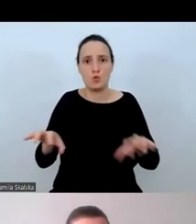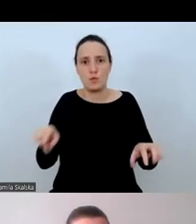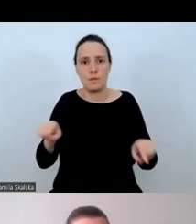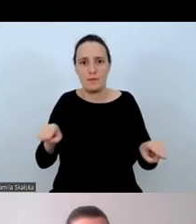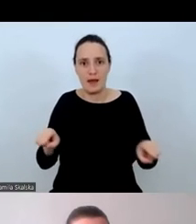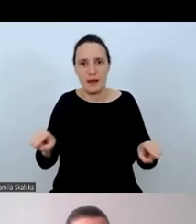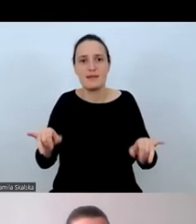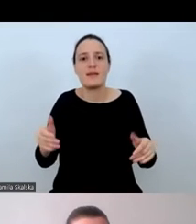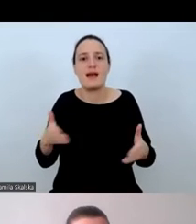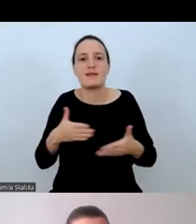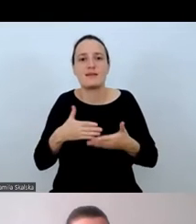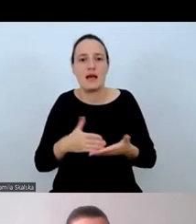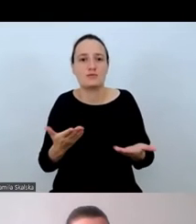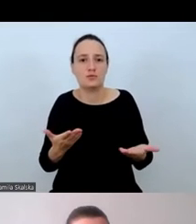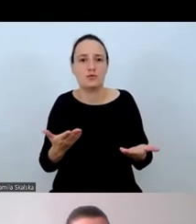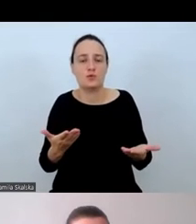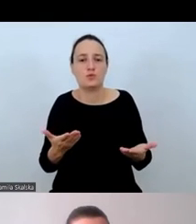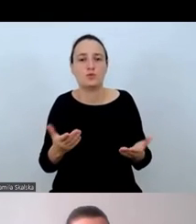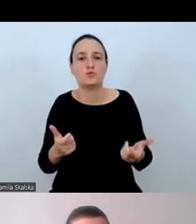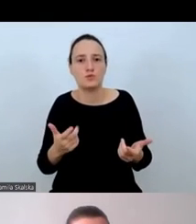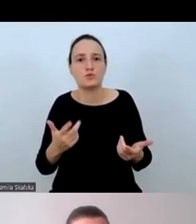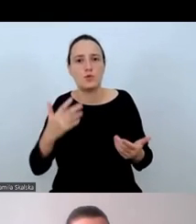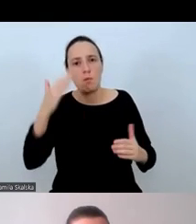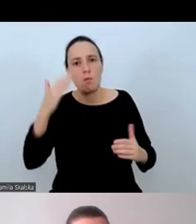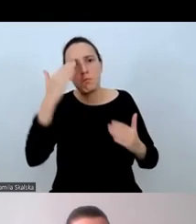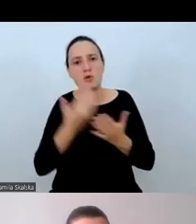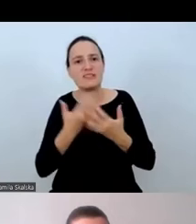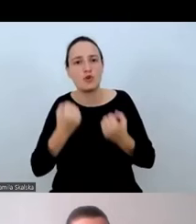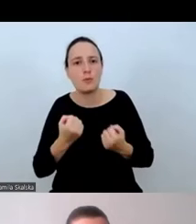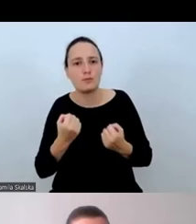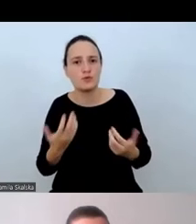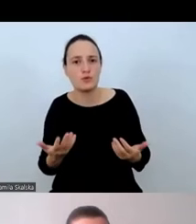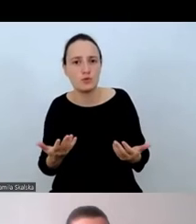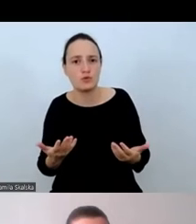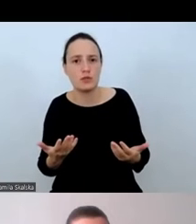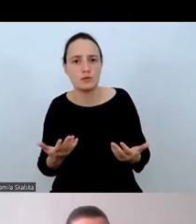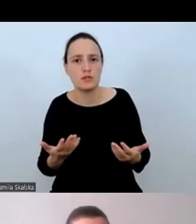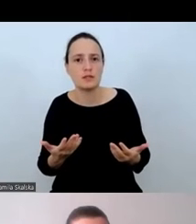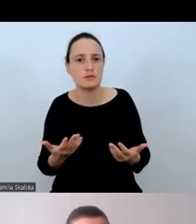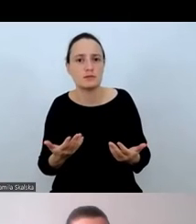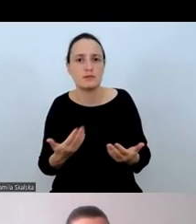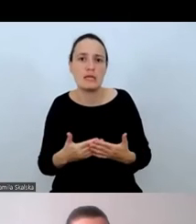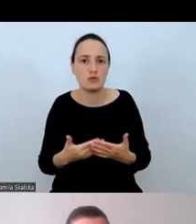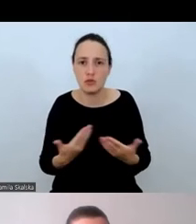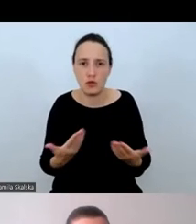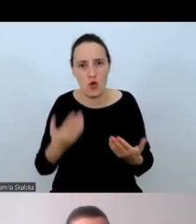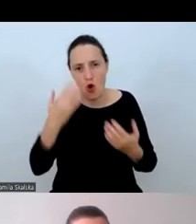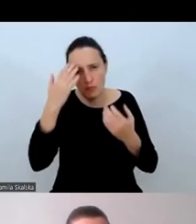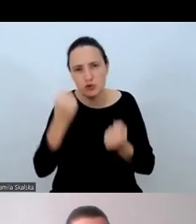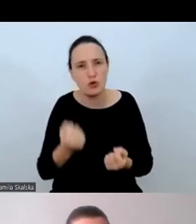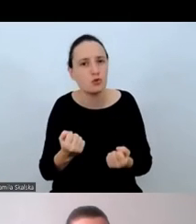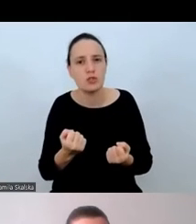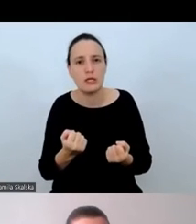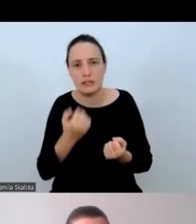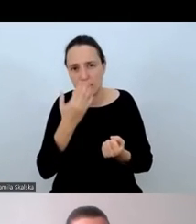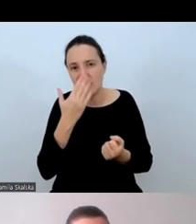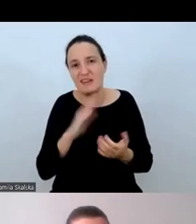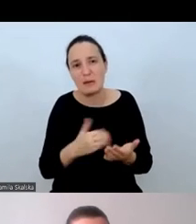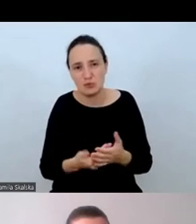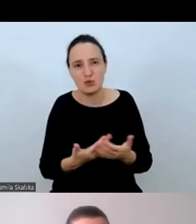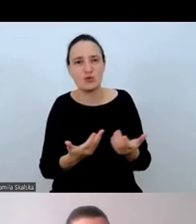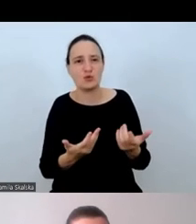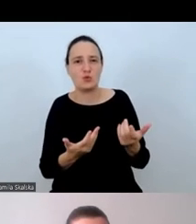obciążeniem kognitywnym wynikającym, czy to z długich list